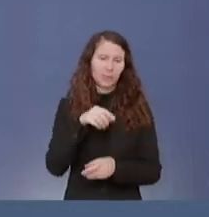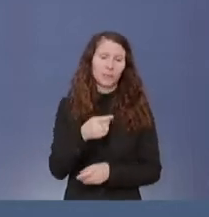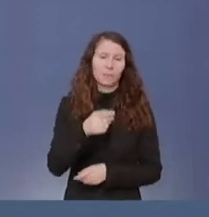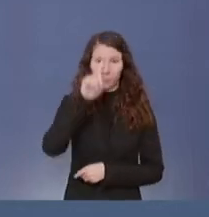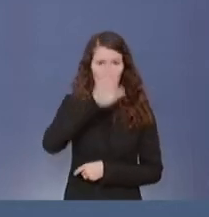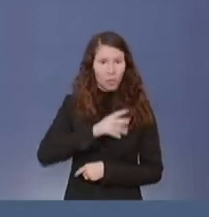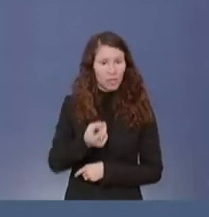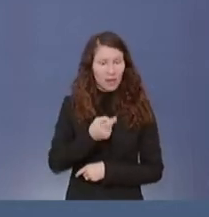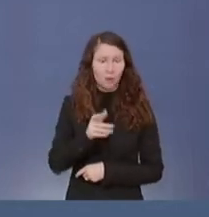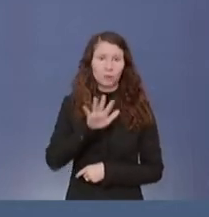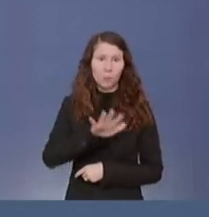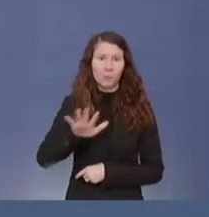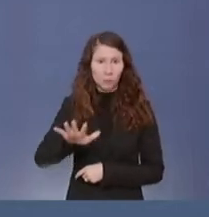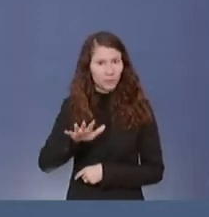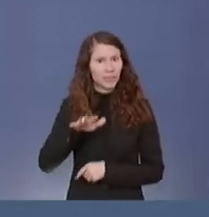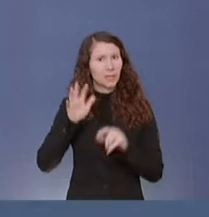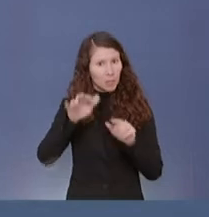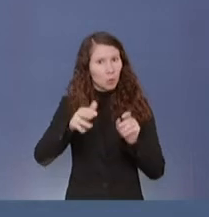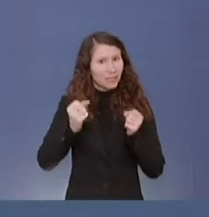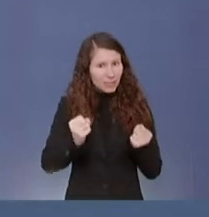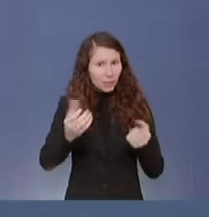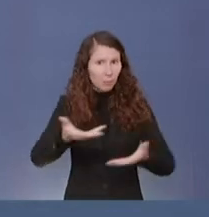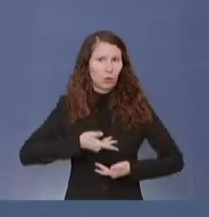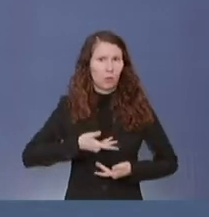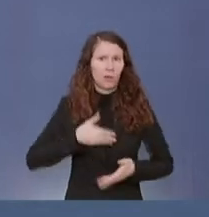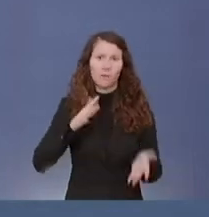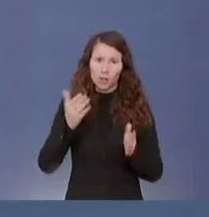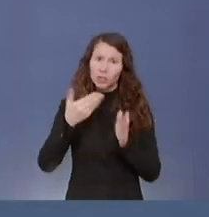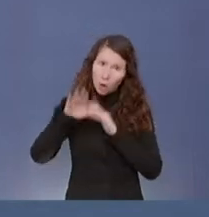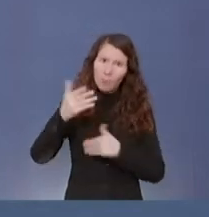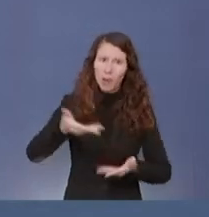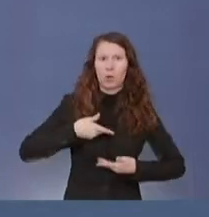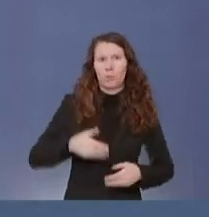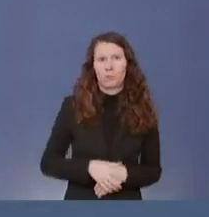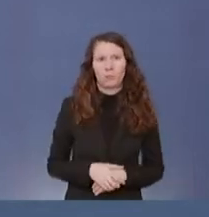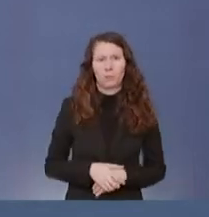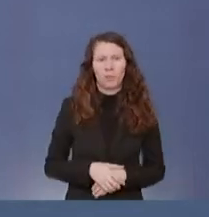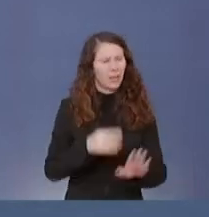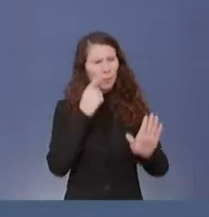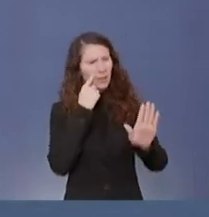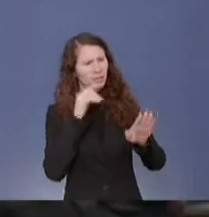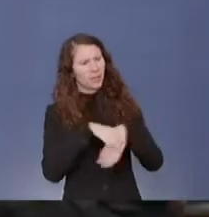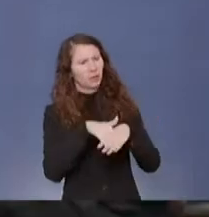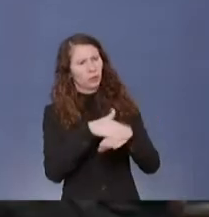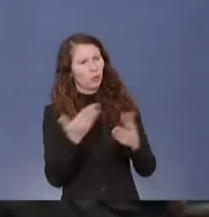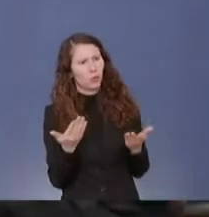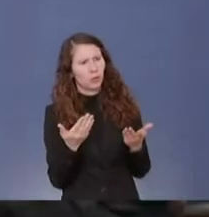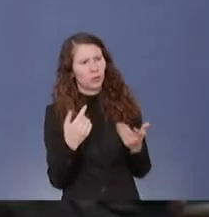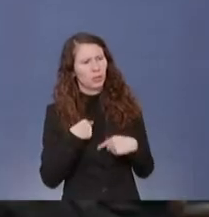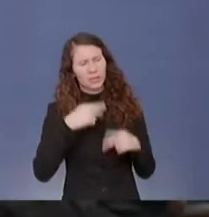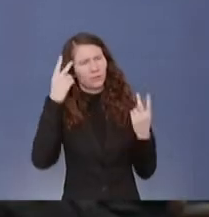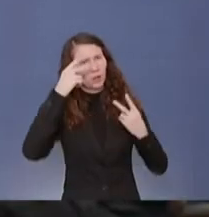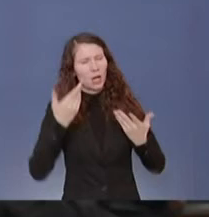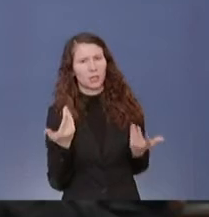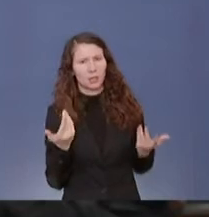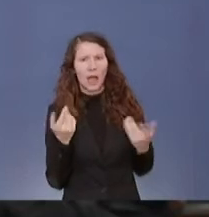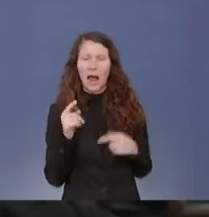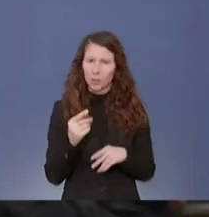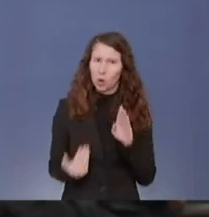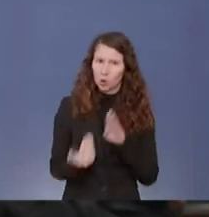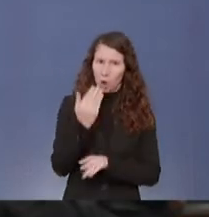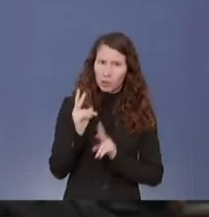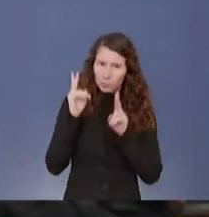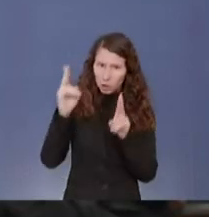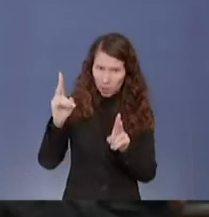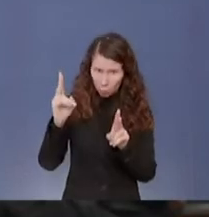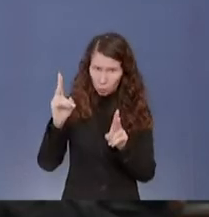Millionen, sicher. Und wahrscheinlich noch mehr. Wenn Biontech... Entschuldigung, da habe ich es nicht überstanden. Von der neuen Bestellung